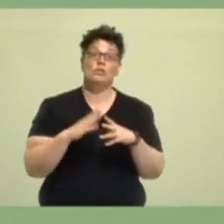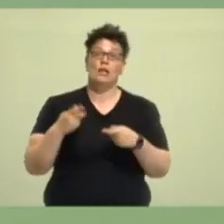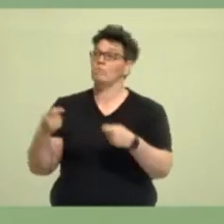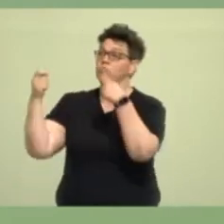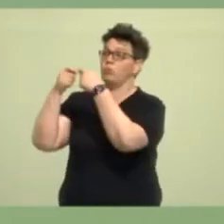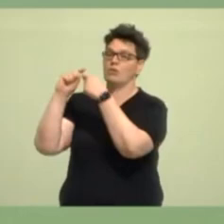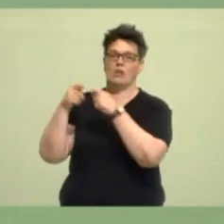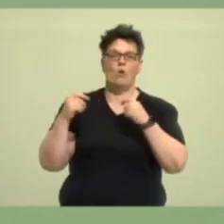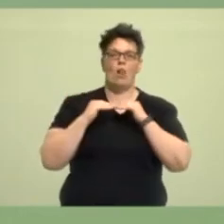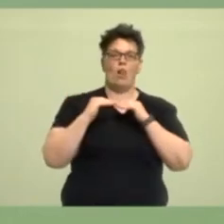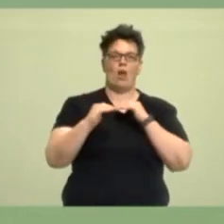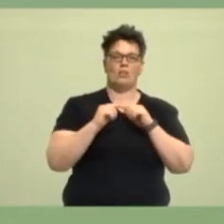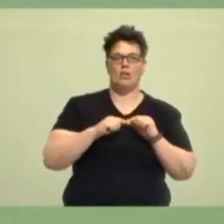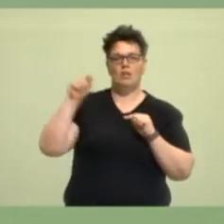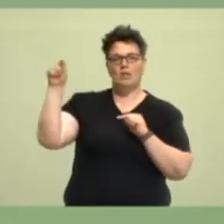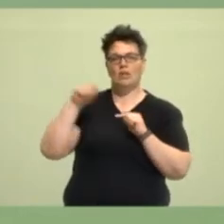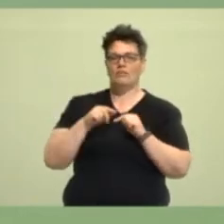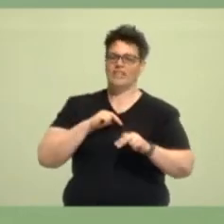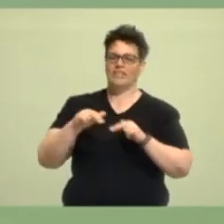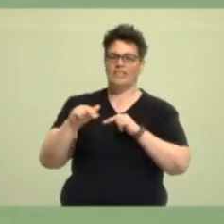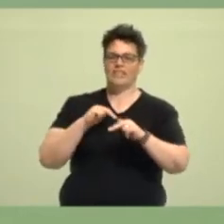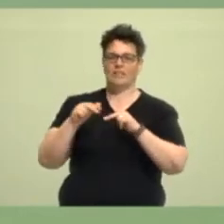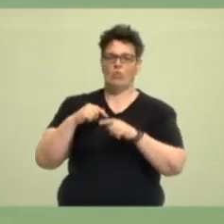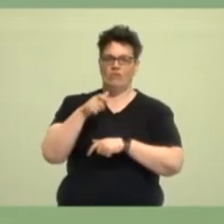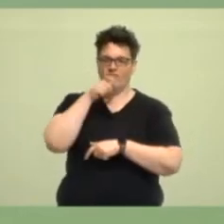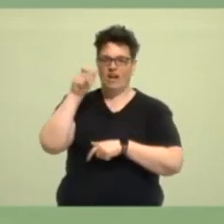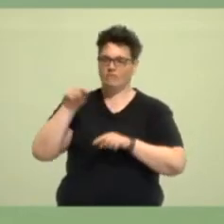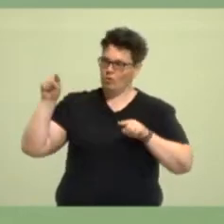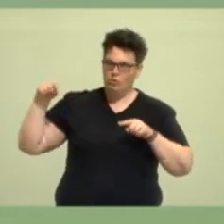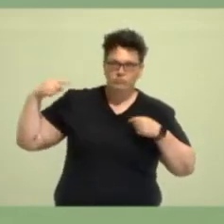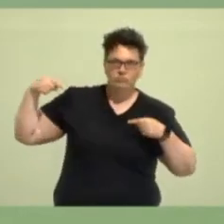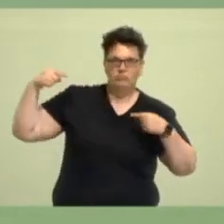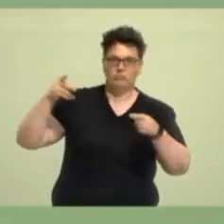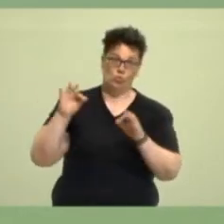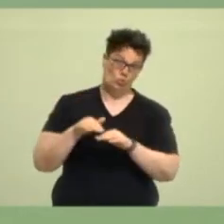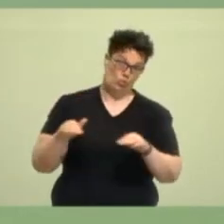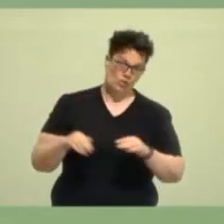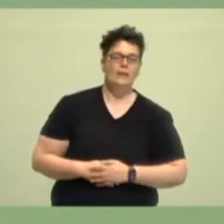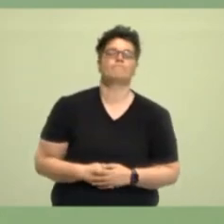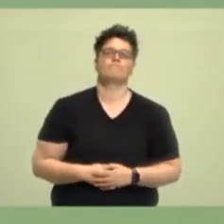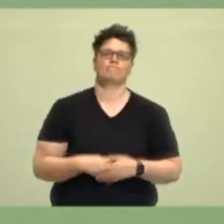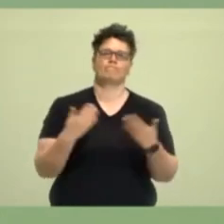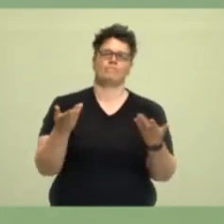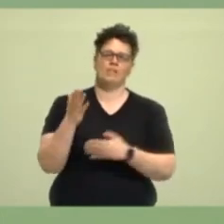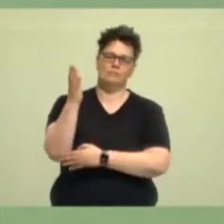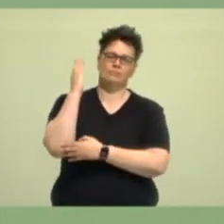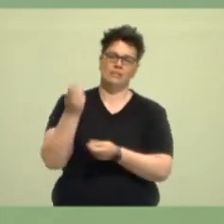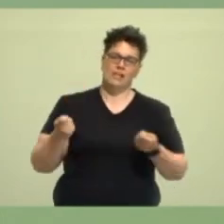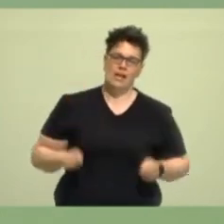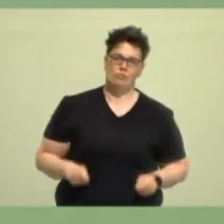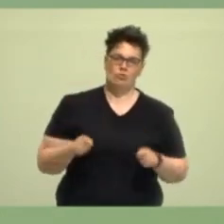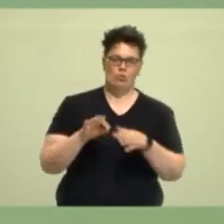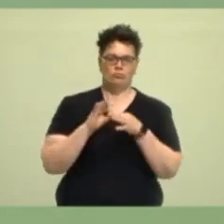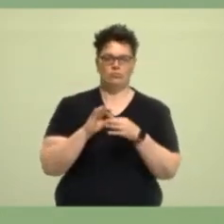gleichzeitig in Regierungsverantwortung sein werden. Ich will abschließen mit etwas, was ganz besonders ist für mich,